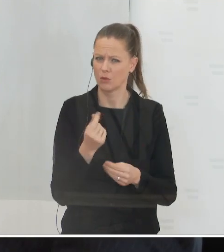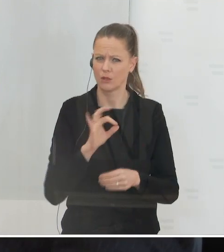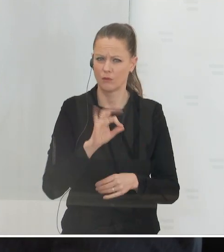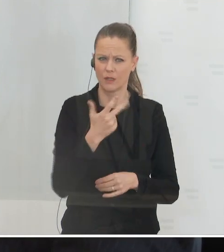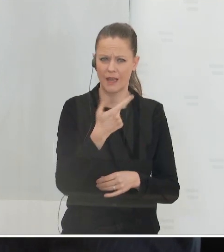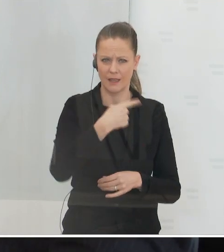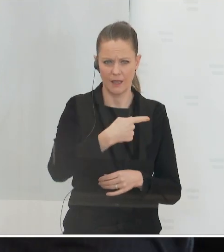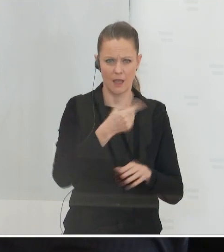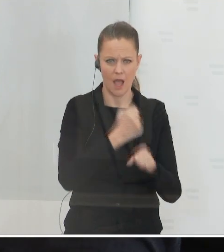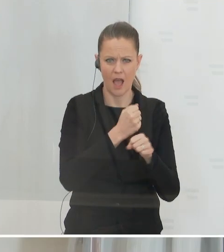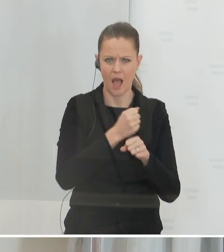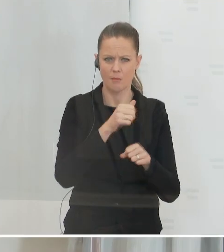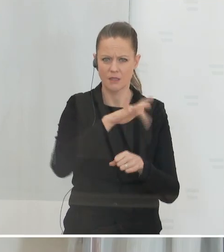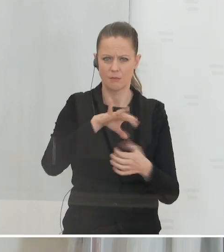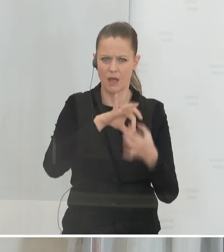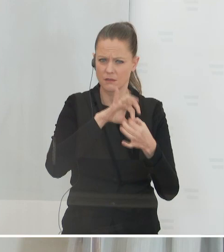bedeutet?